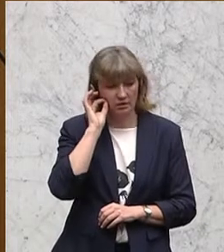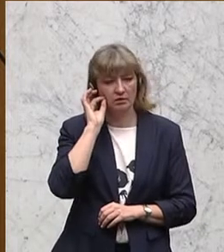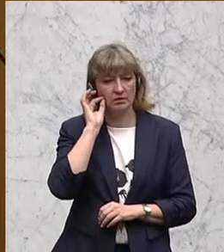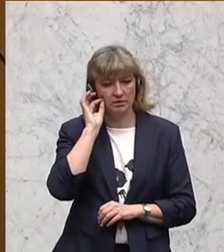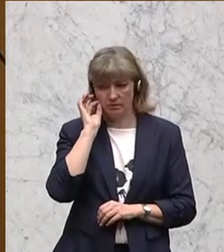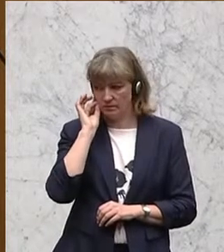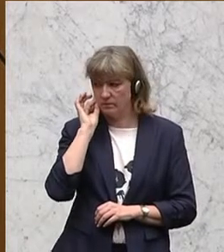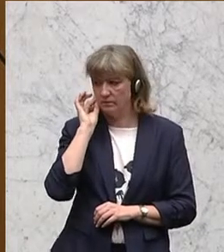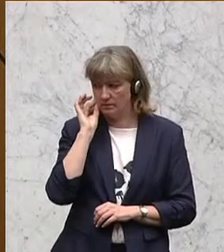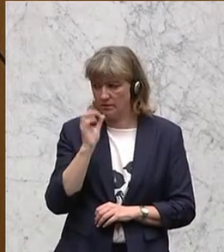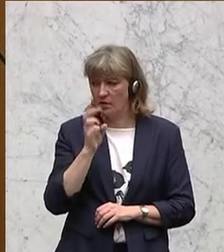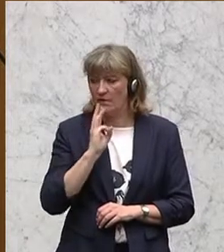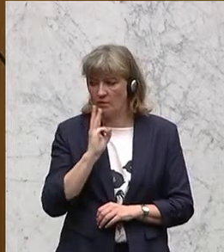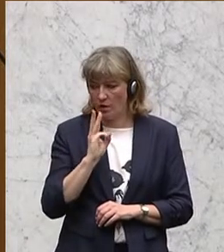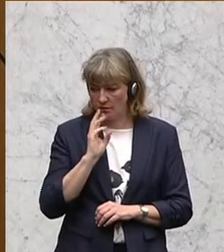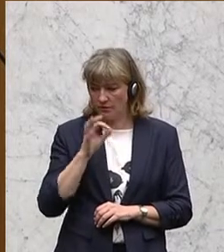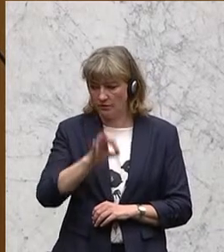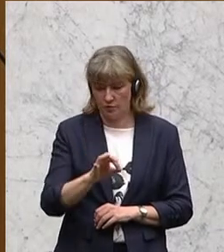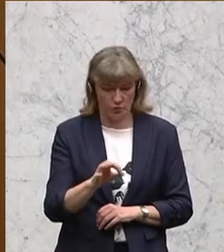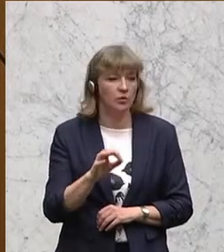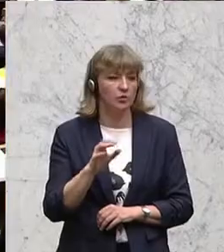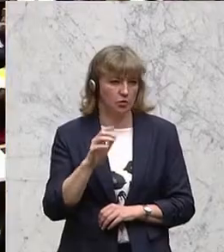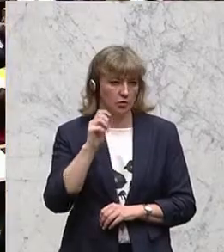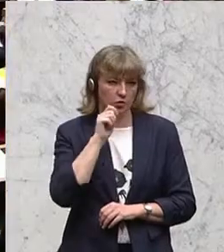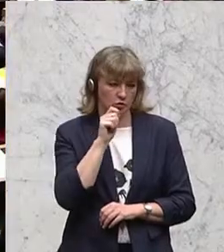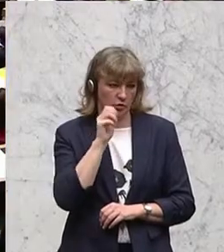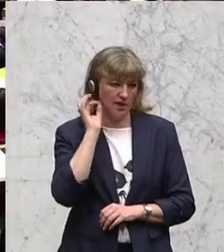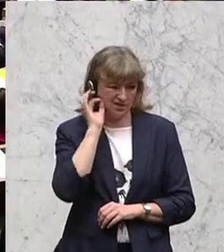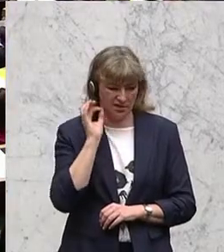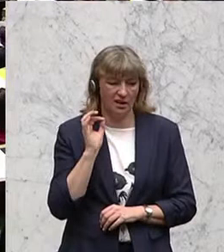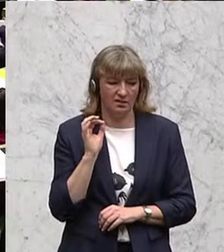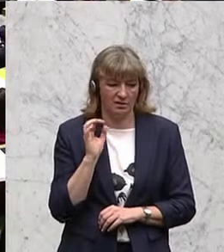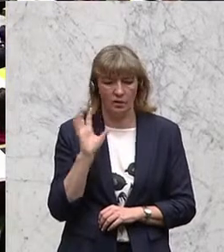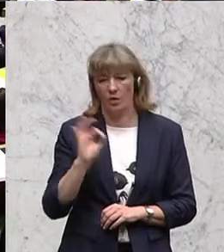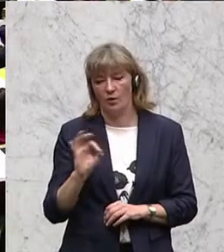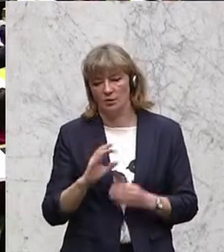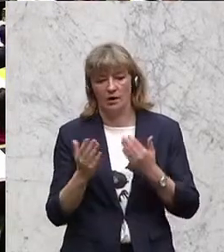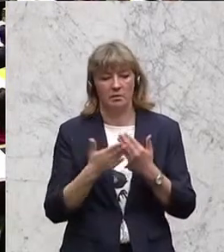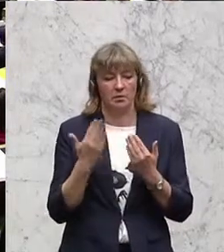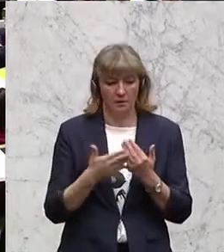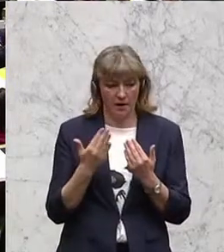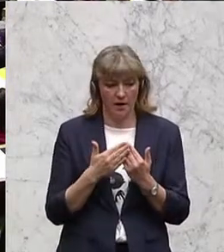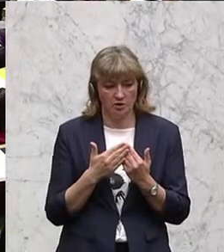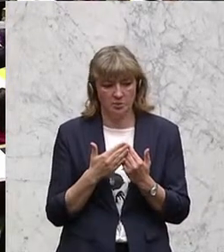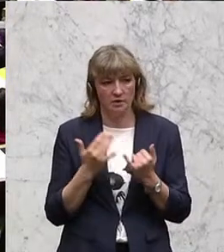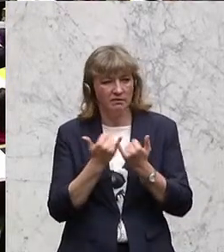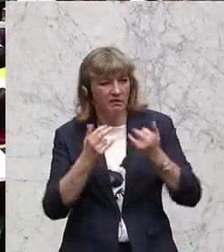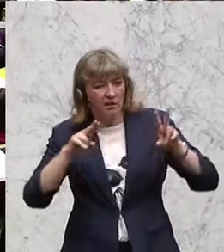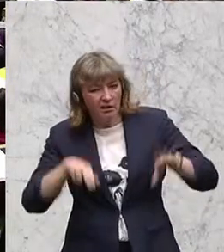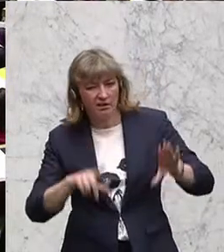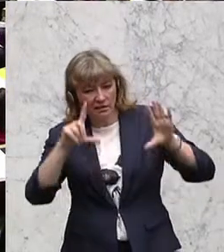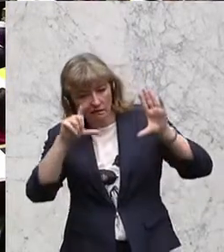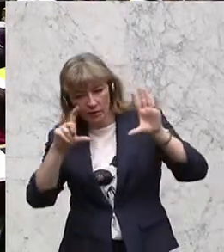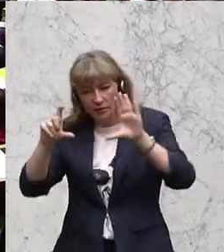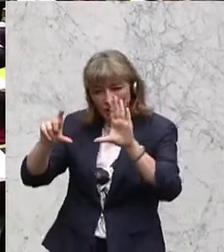Best-Practice-Beispielen. Oder auch zum Beispiel, wie man richtig fotografiert,